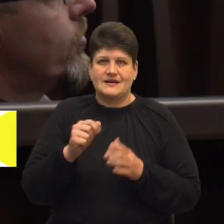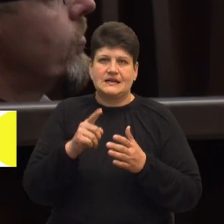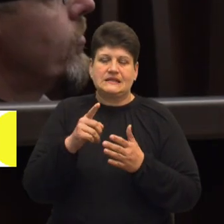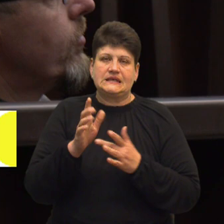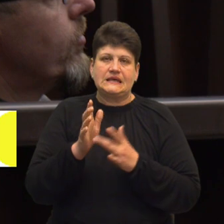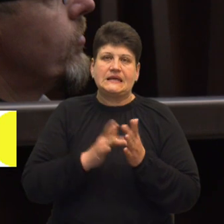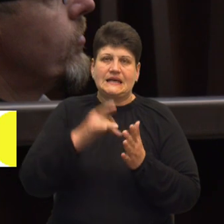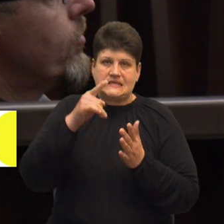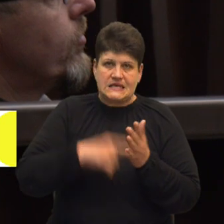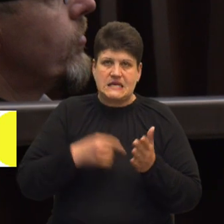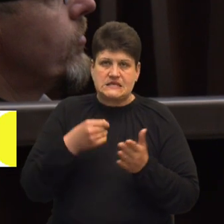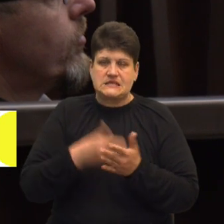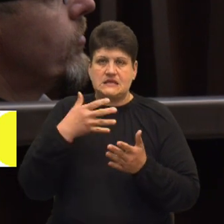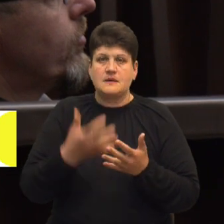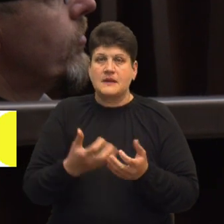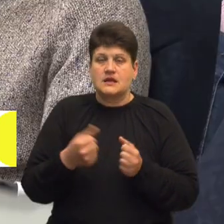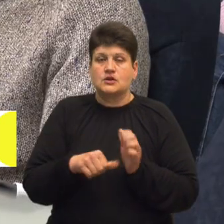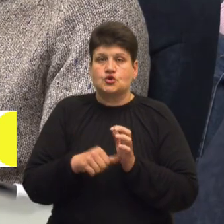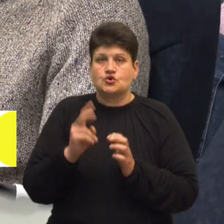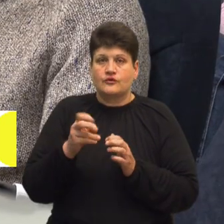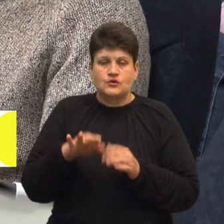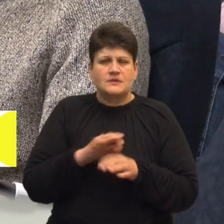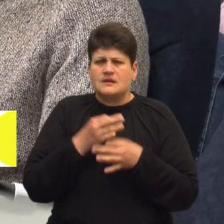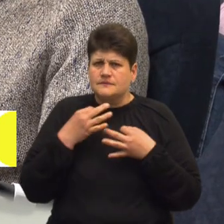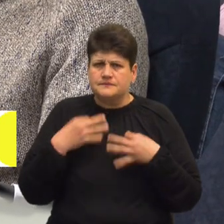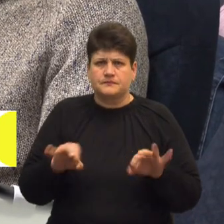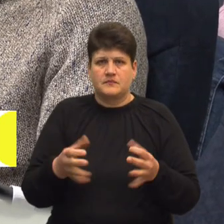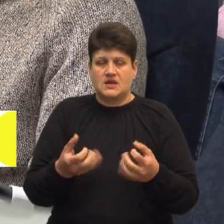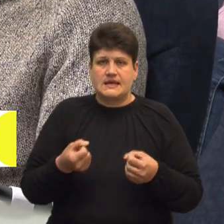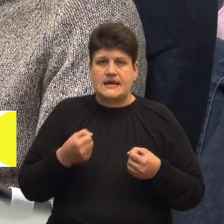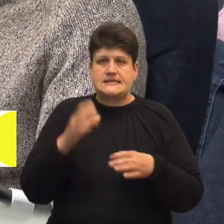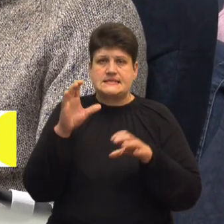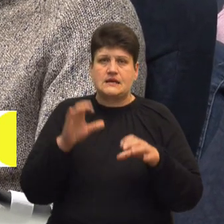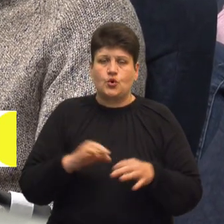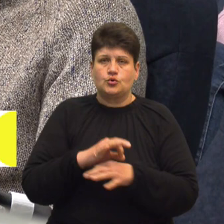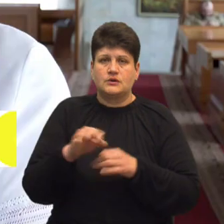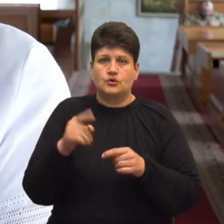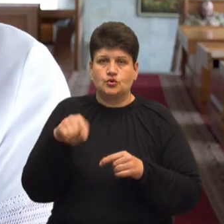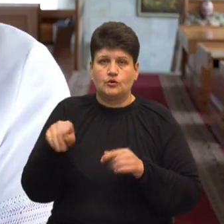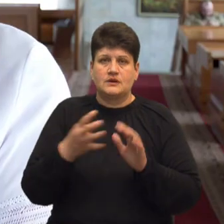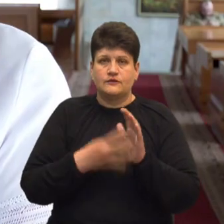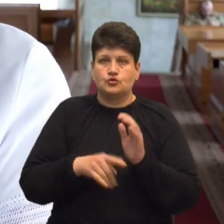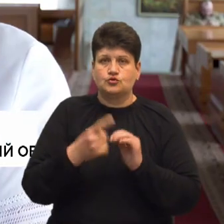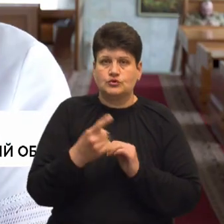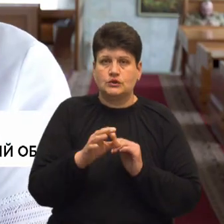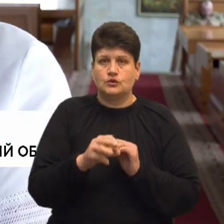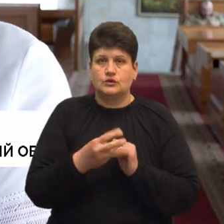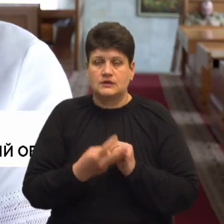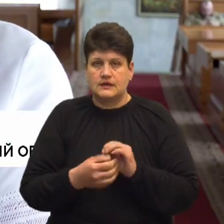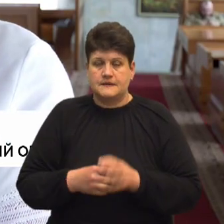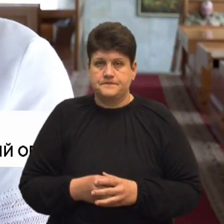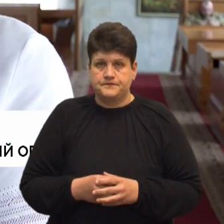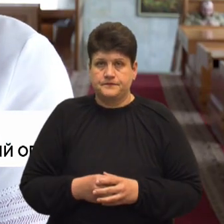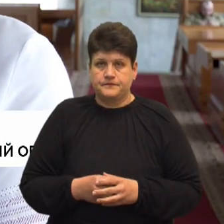Львівській облраді прийняли звернення до Верховної Ради, щоб не допустити прийняття законопроєкту номер 9103. У нас тут йде на